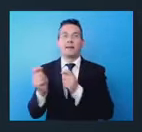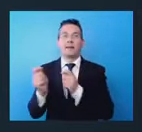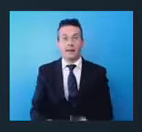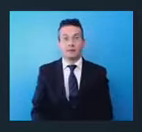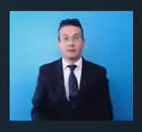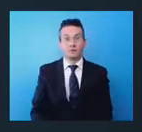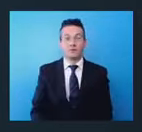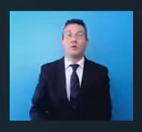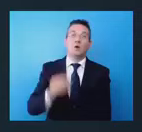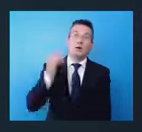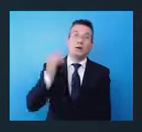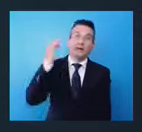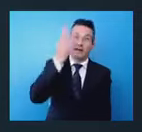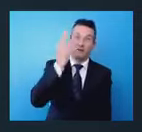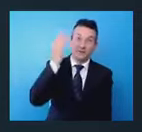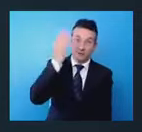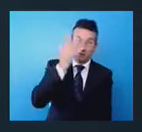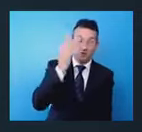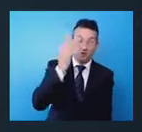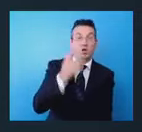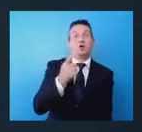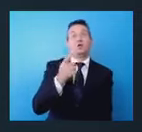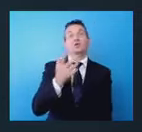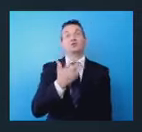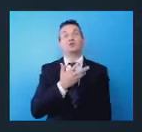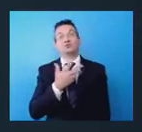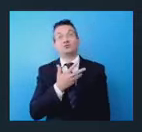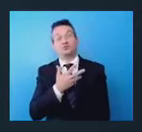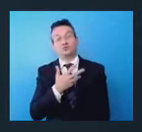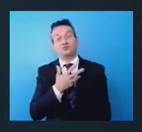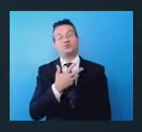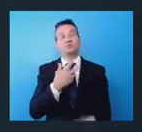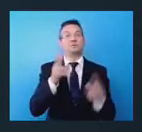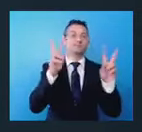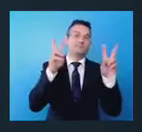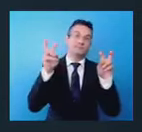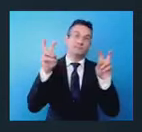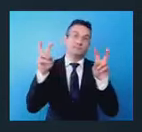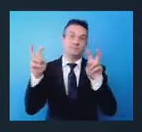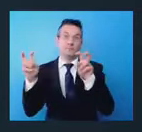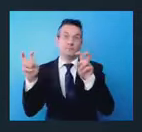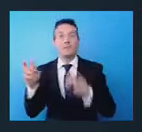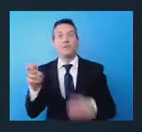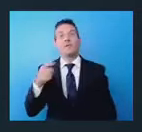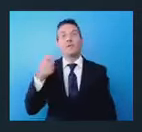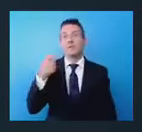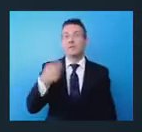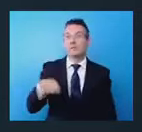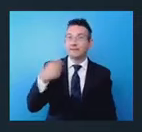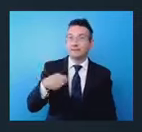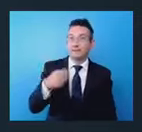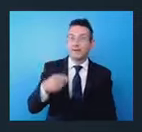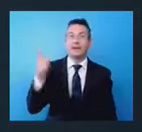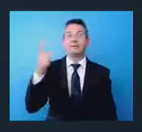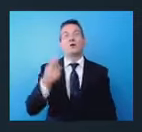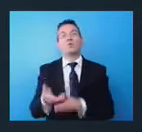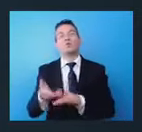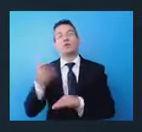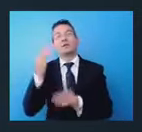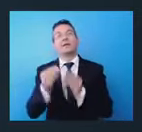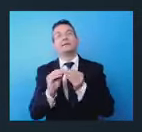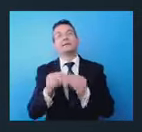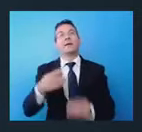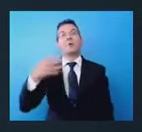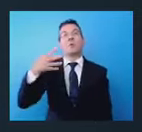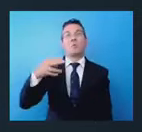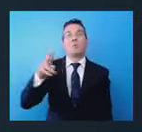riflessioni sulle varie materie e sulle tematiche esposte dal Presidente dell'Autorità di Sistema Musolino, i